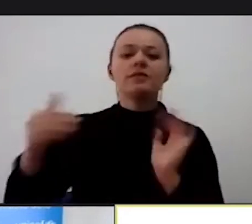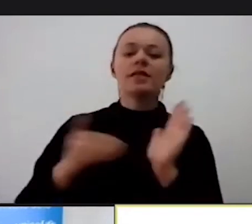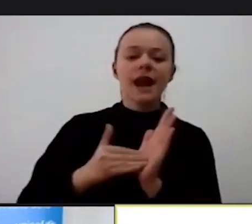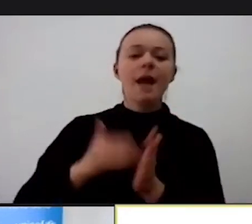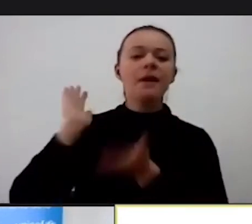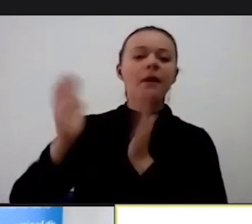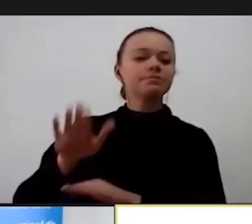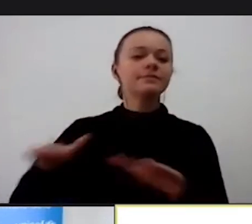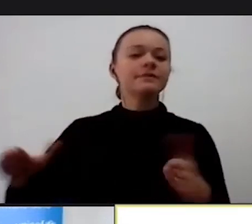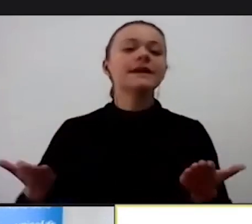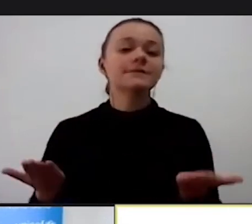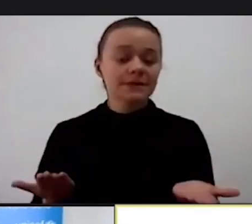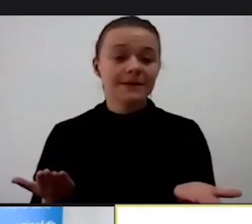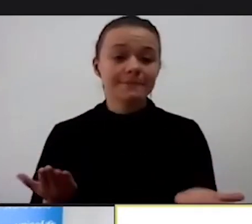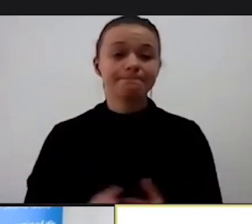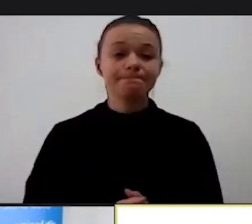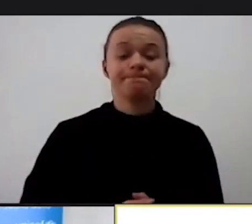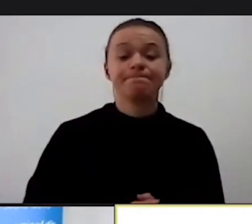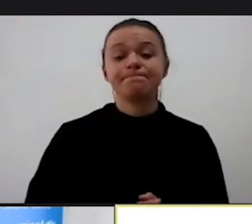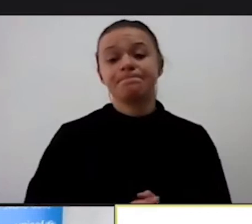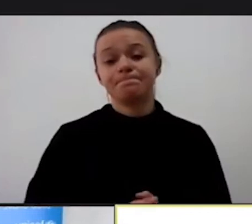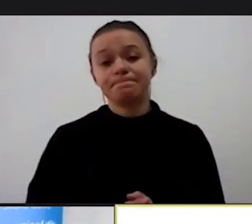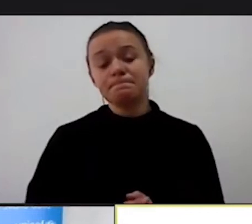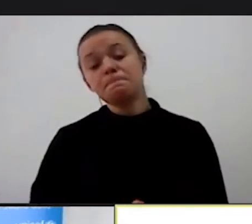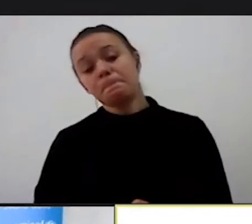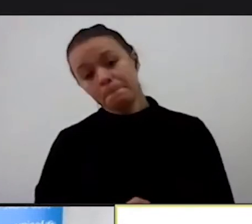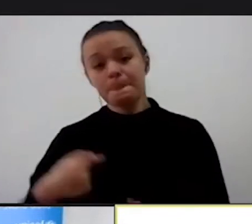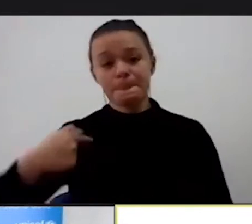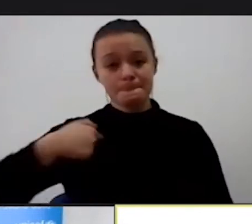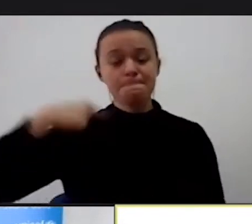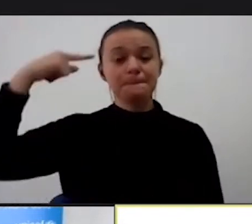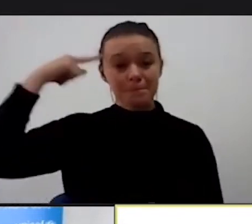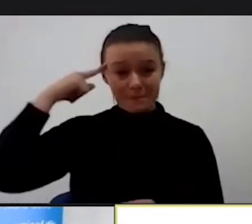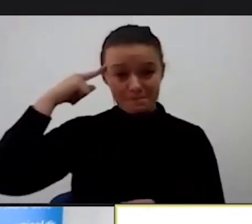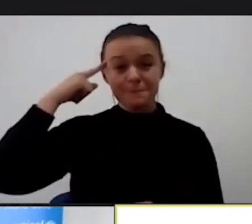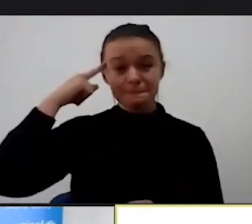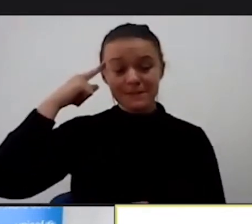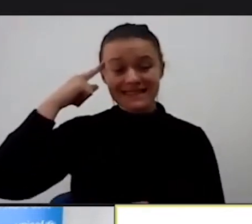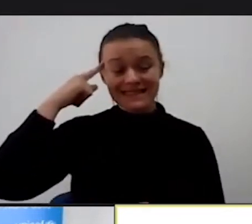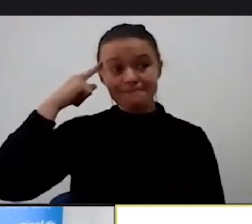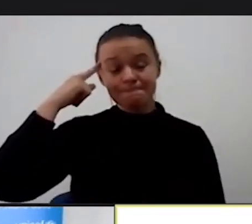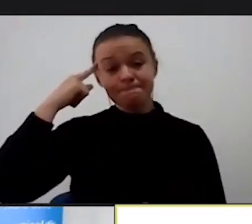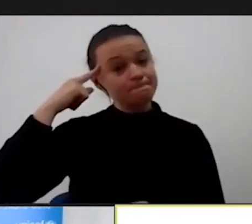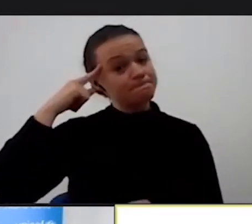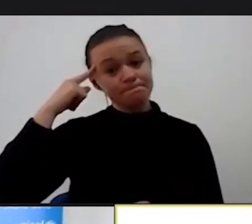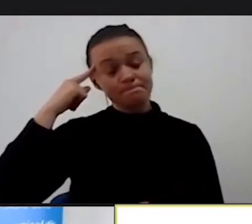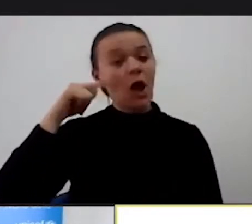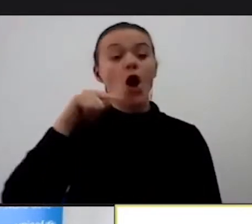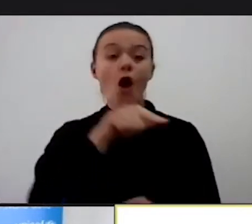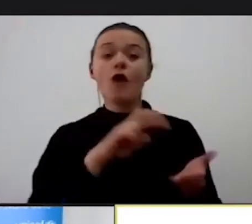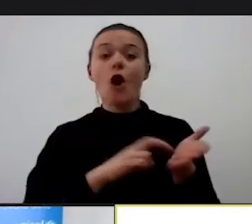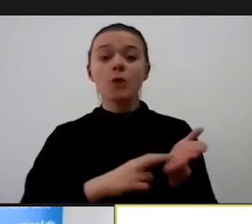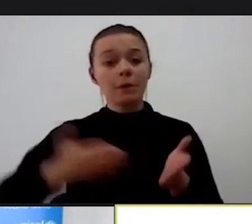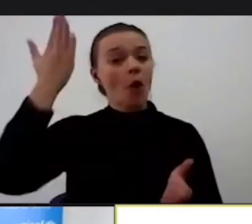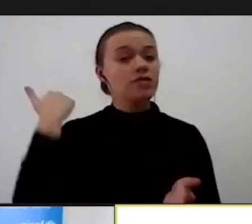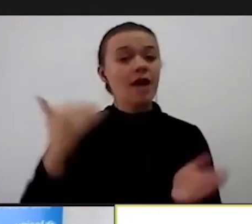I ja smatram da je već trebalo da ovaj problem možda i ne postoji. I mislim da je